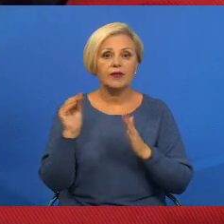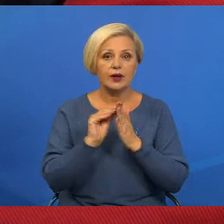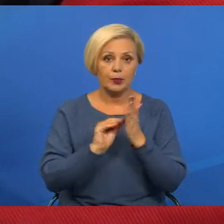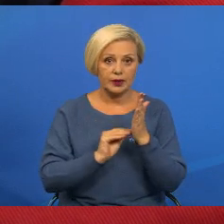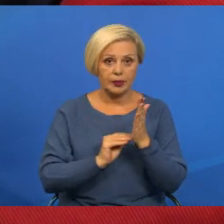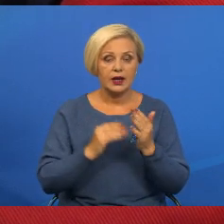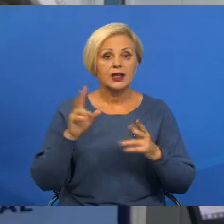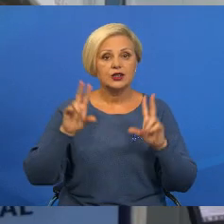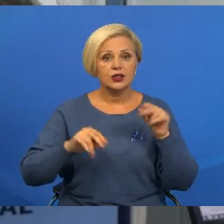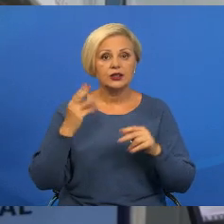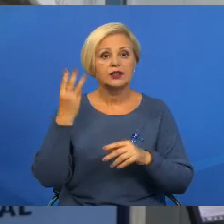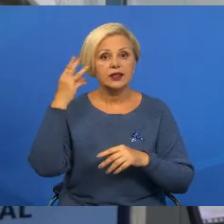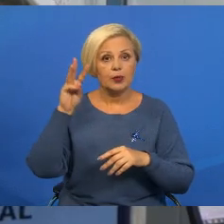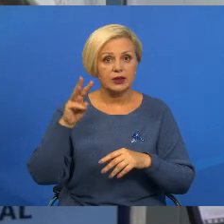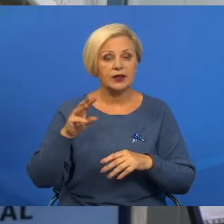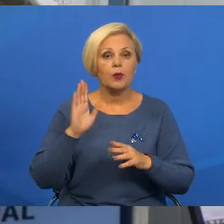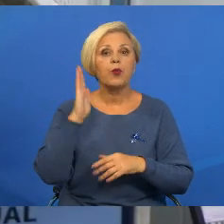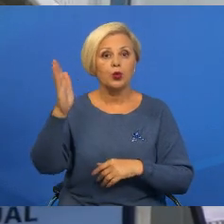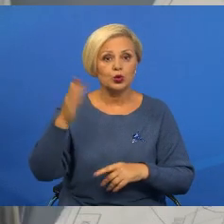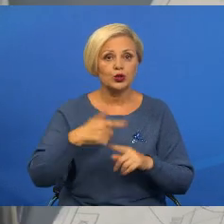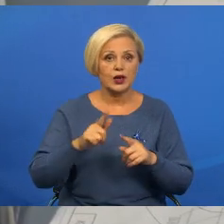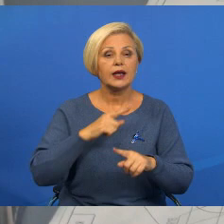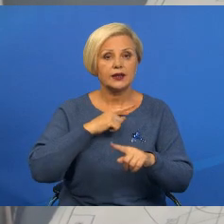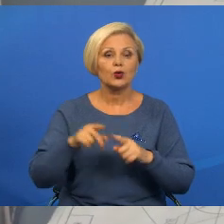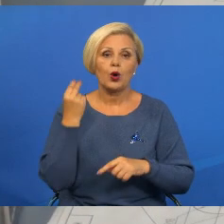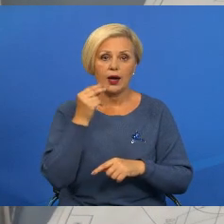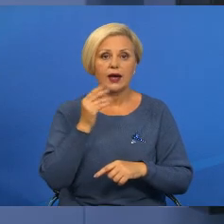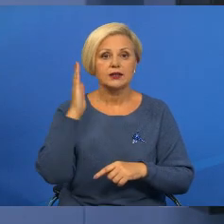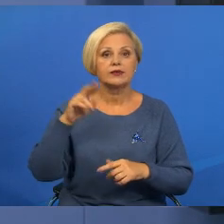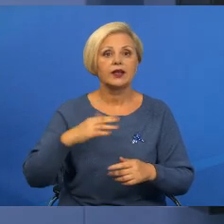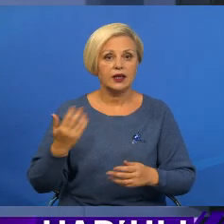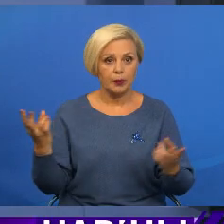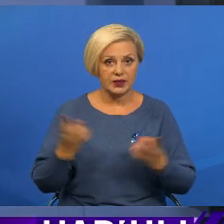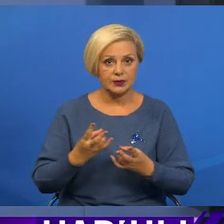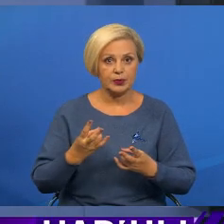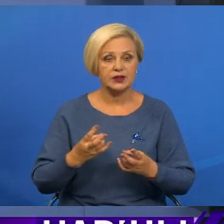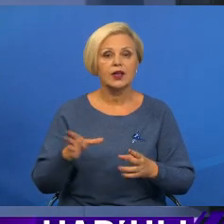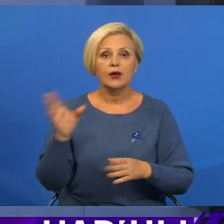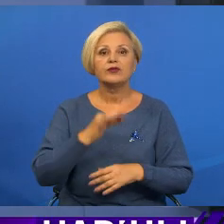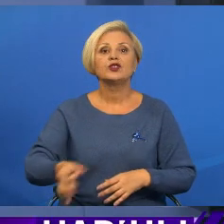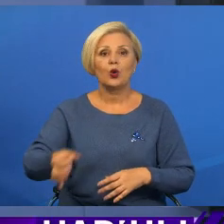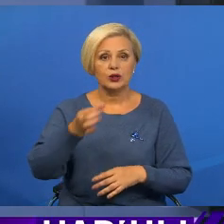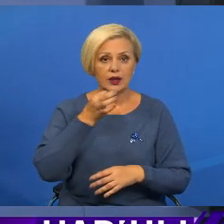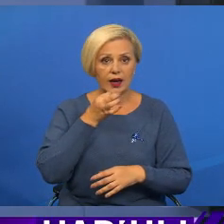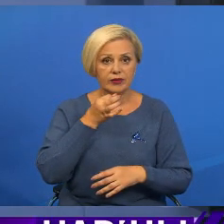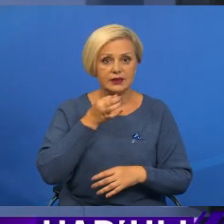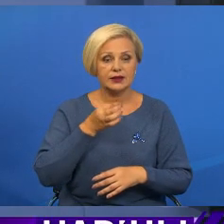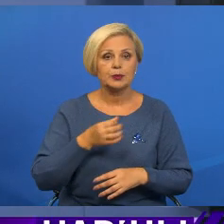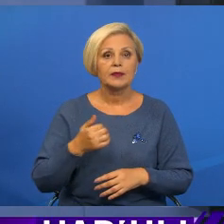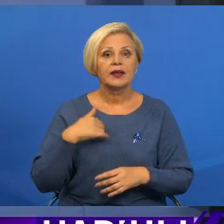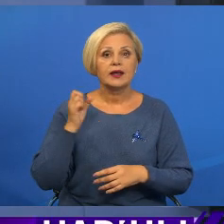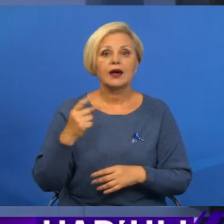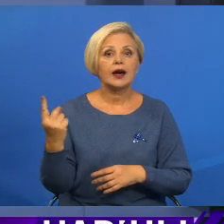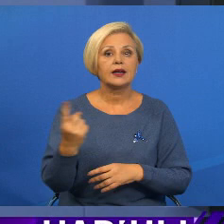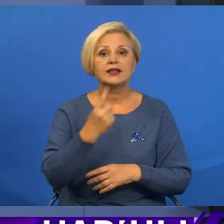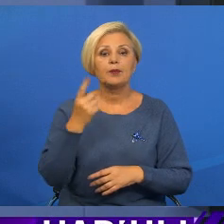что за 3D-моделированием будущая. Гетахутка, якосна и перспективна. В цеху все нравится. Я как один